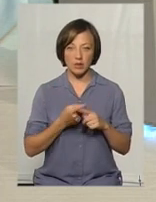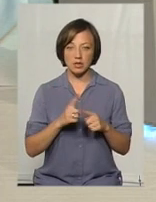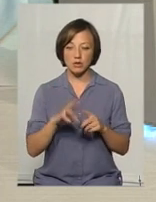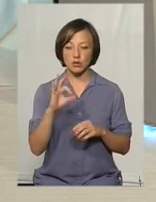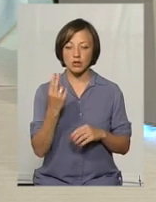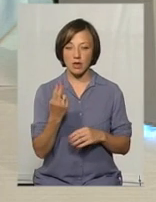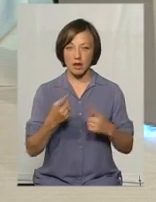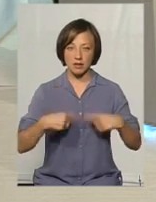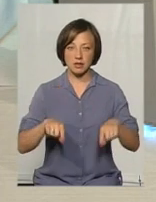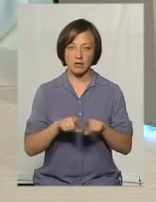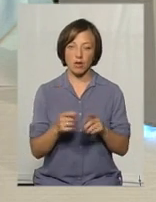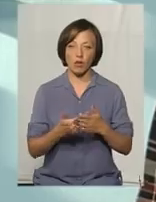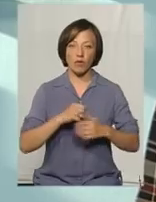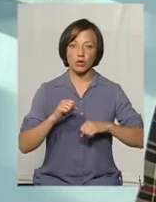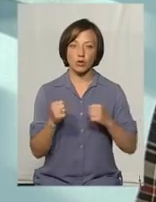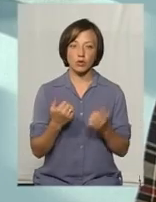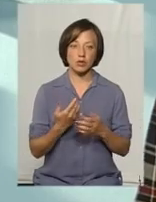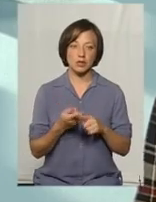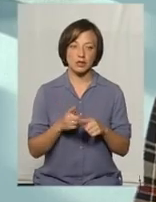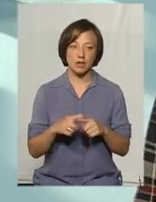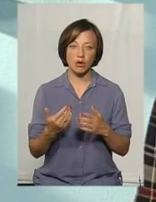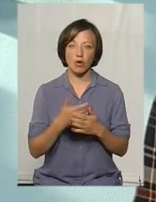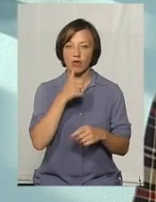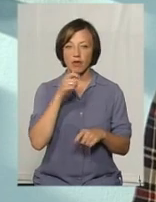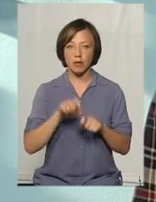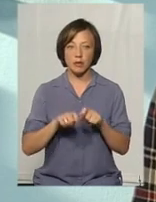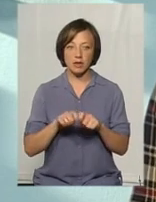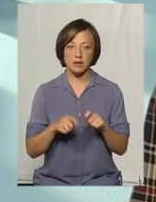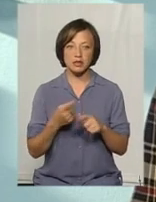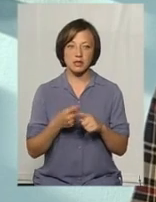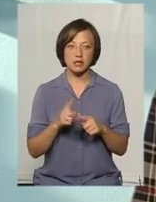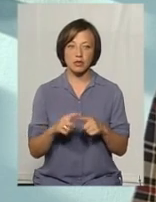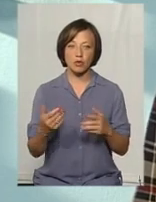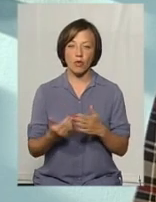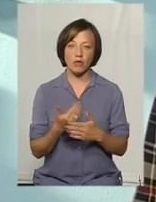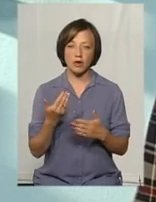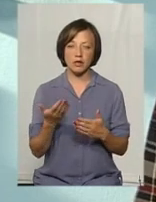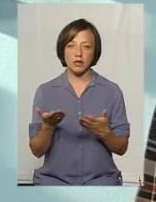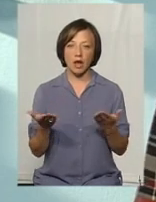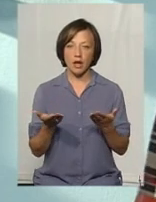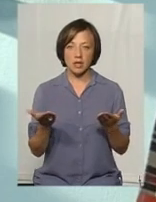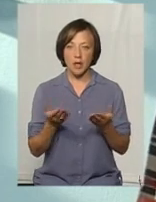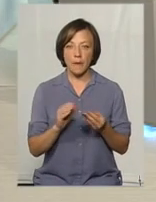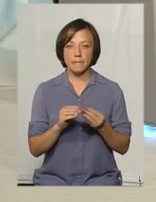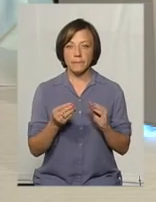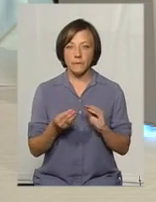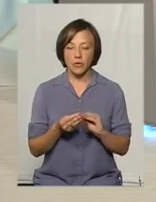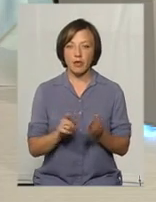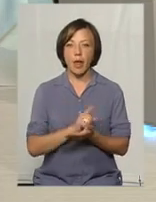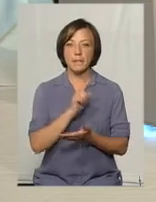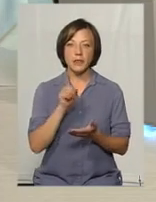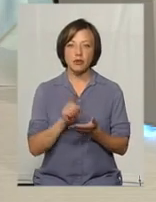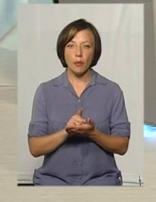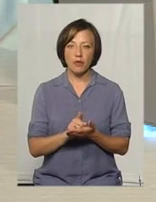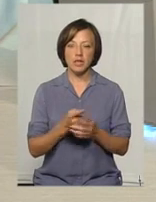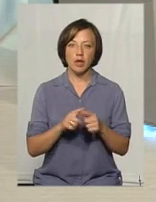сфера, це її нові друзі, це нові випробування, це нові певні проблеми, зобов'язання.